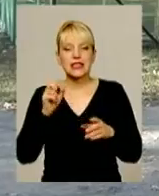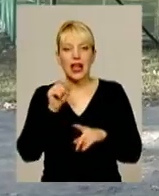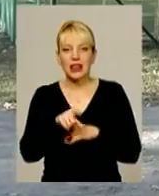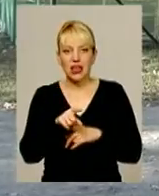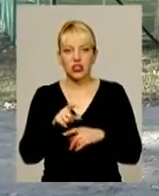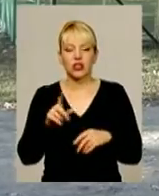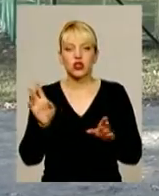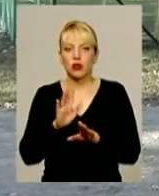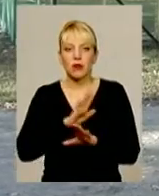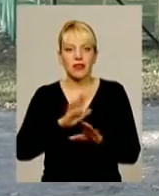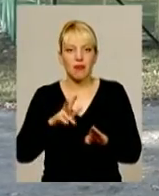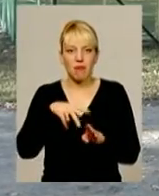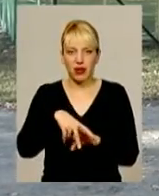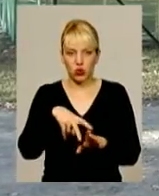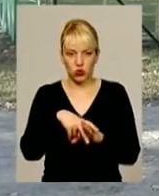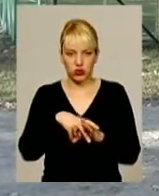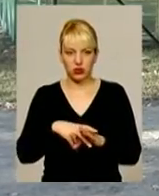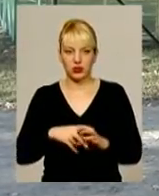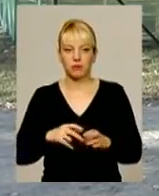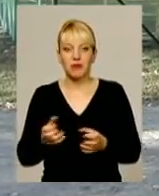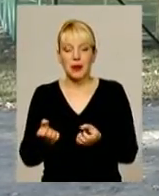підвести в оптимальному стані гравці.